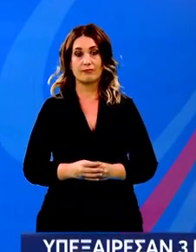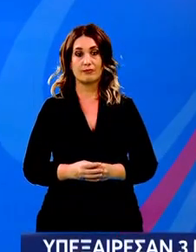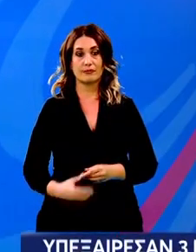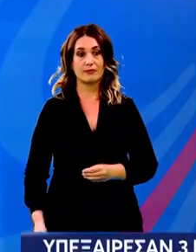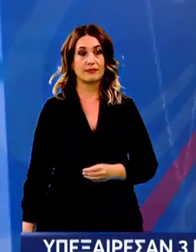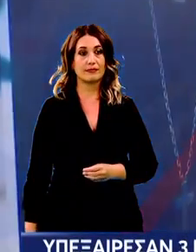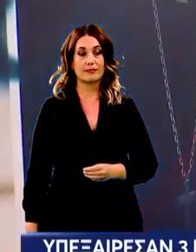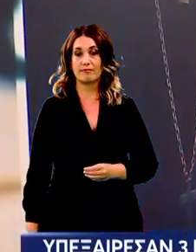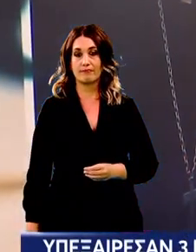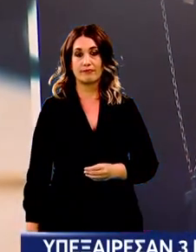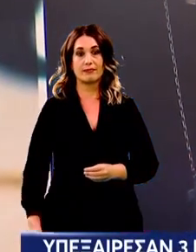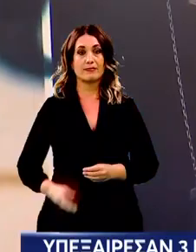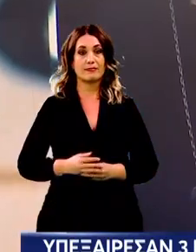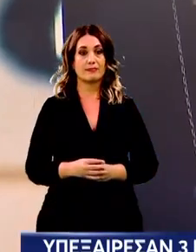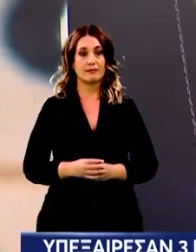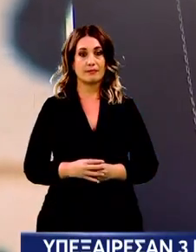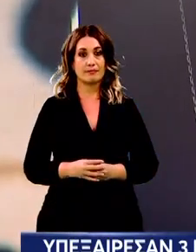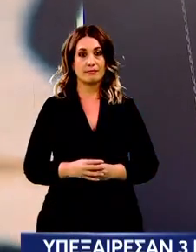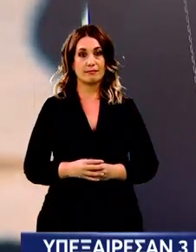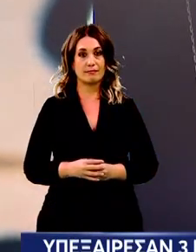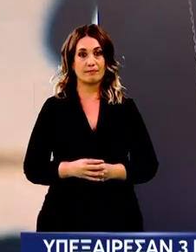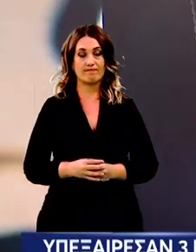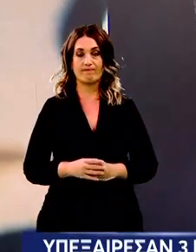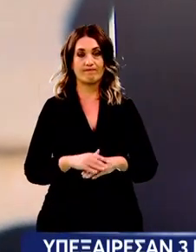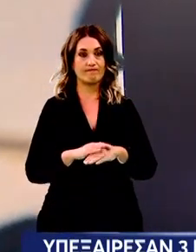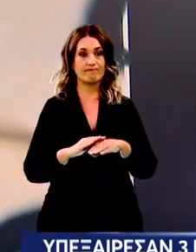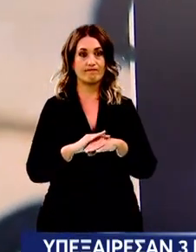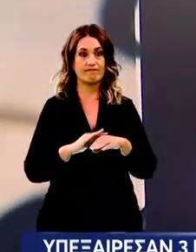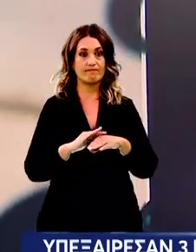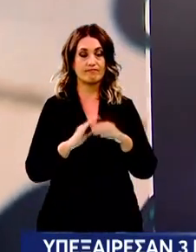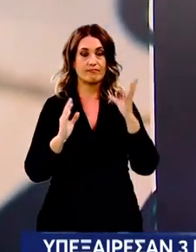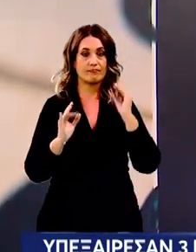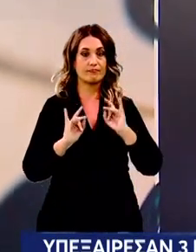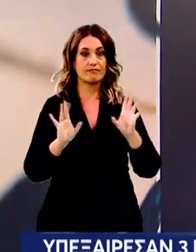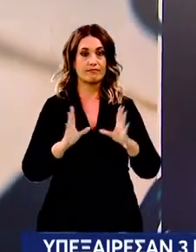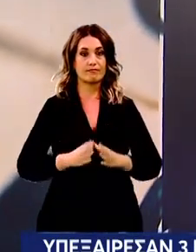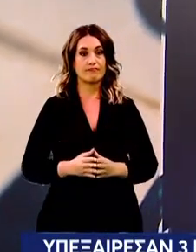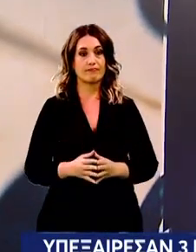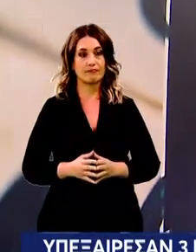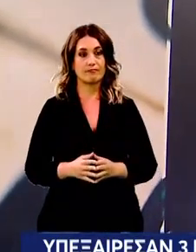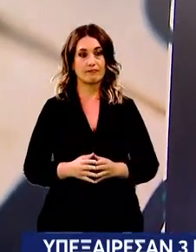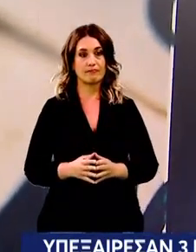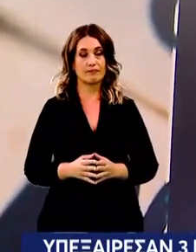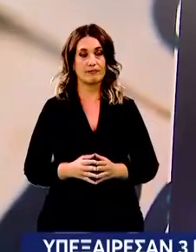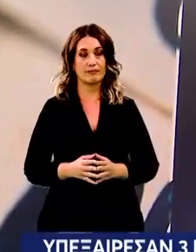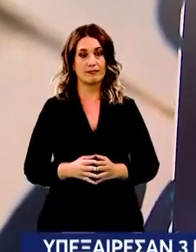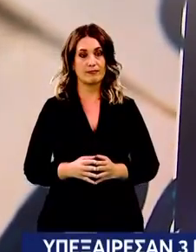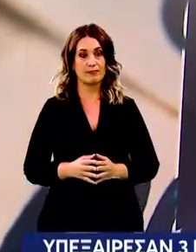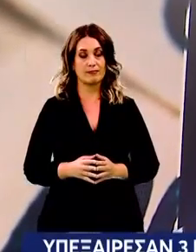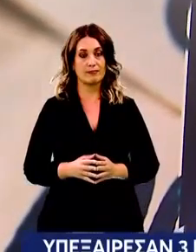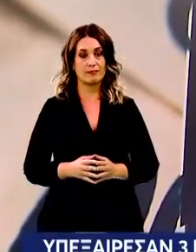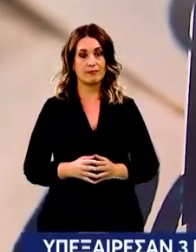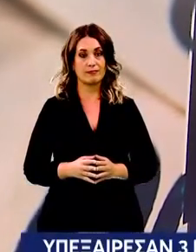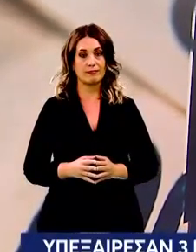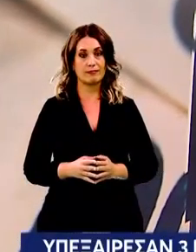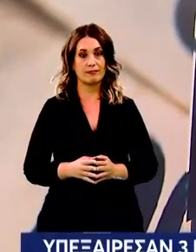Ελλάδας και έχει να κάνει με χρήματα από την Εκκλησία τα οποία φαίνεται ότι έχουν διακινηθεί με έναν ύποπτο τρόπο